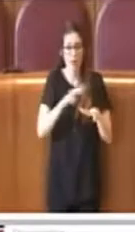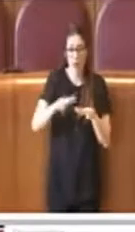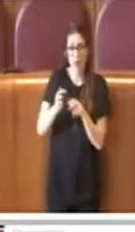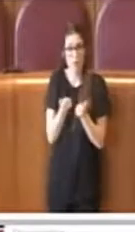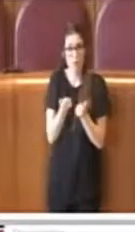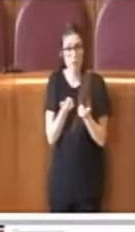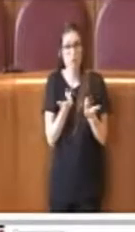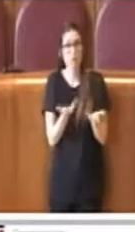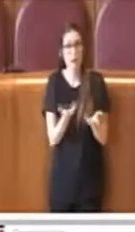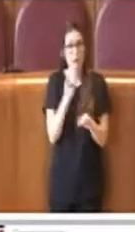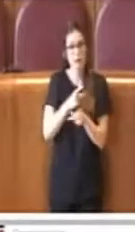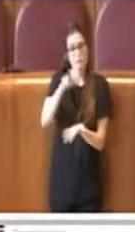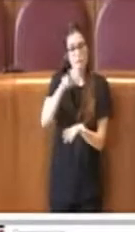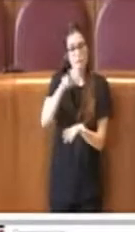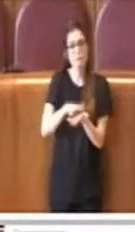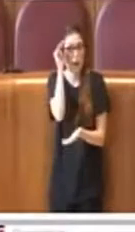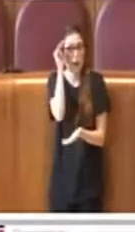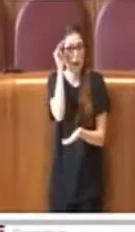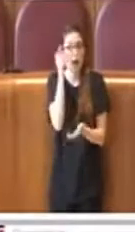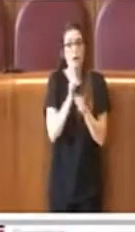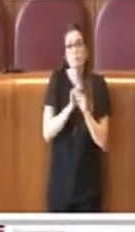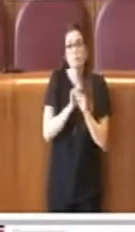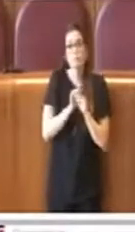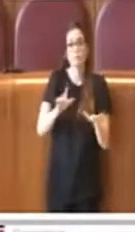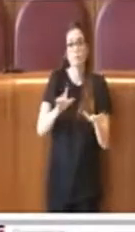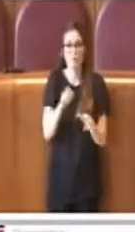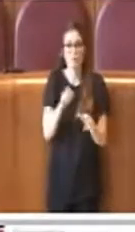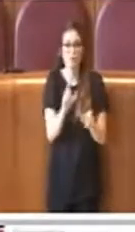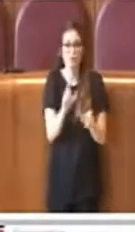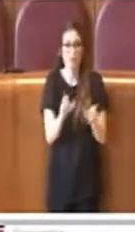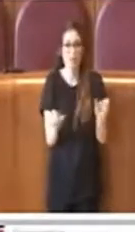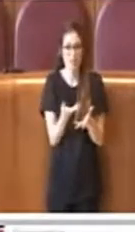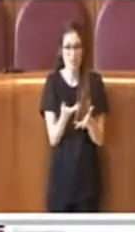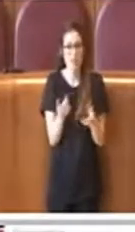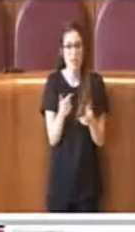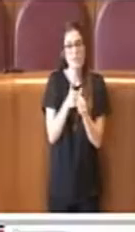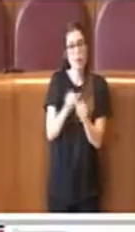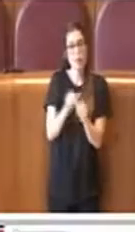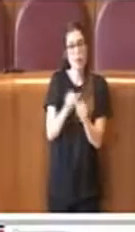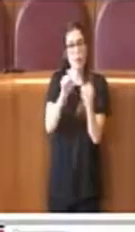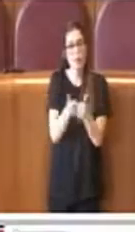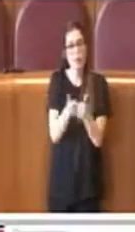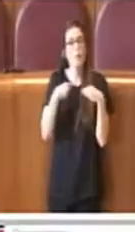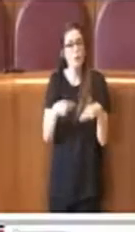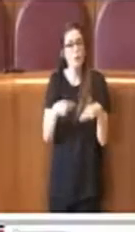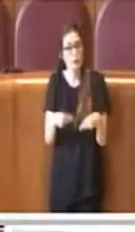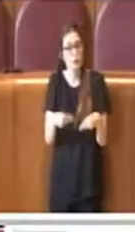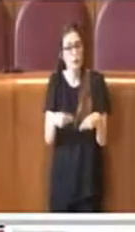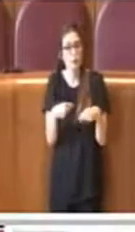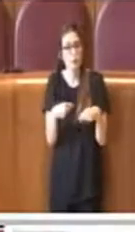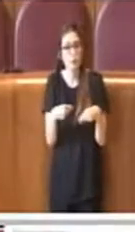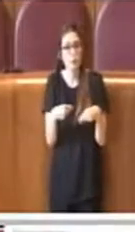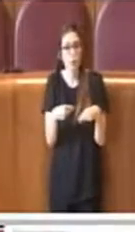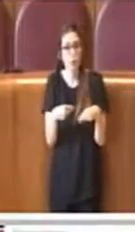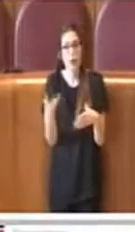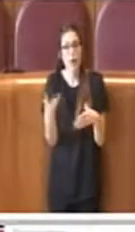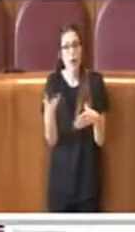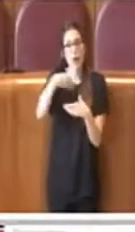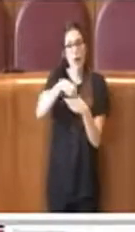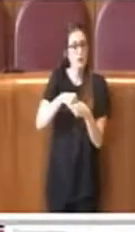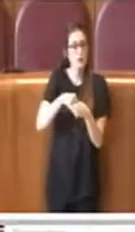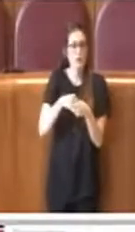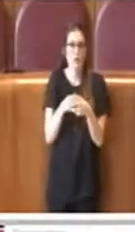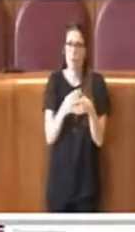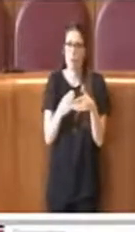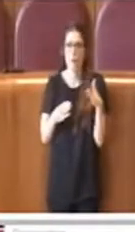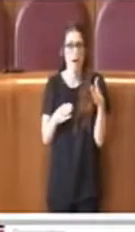garantito ascolto ampio e diffuso ai suoi cittadini, seguendo un modello di partecipazione che sia più inclusivo possibile